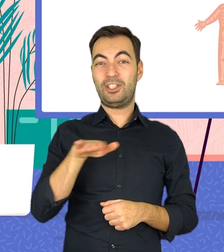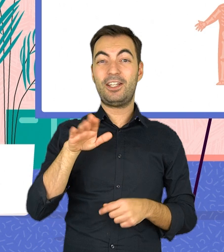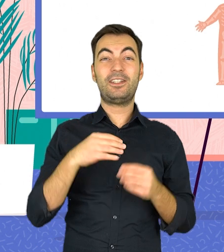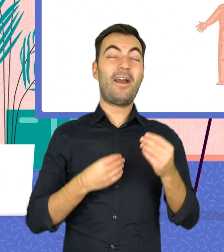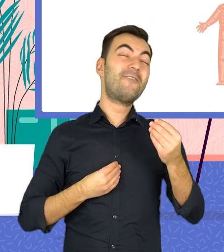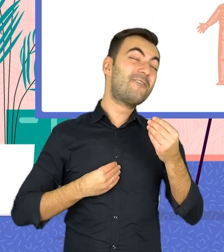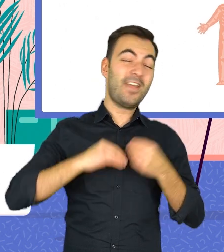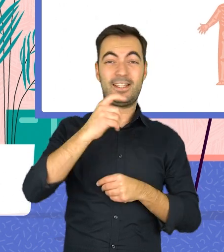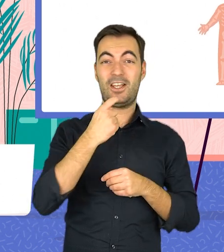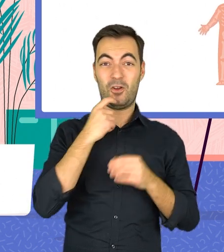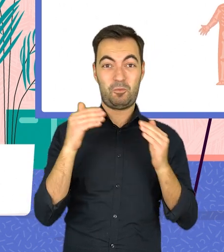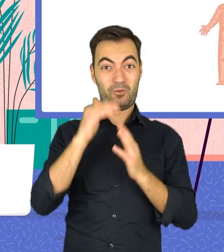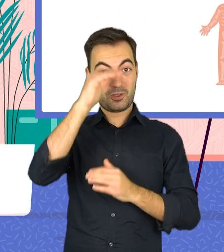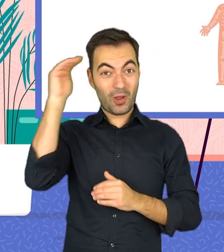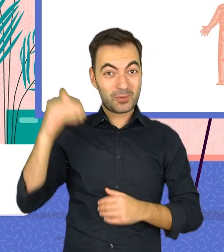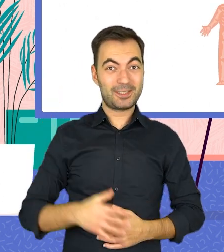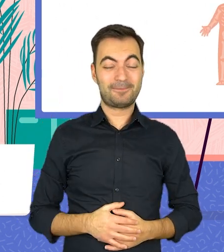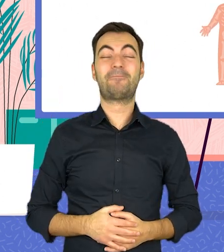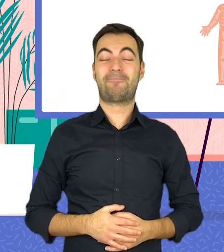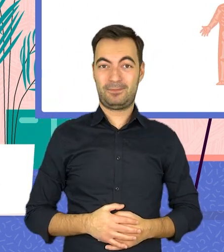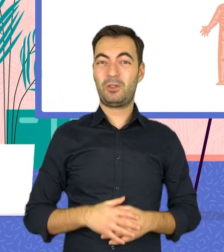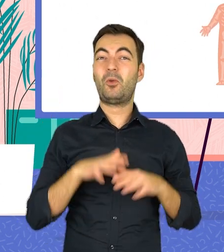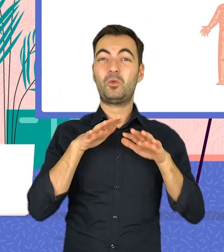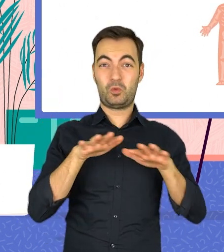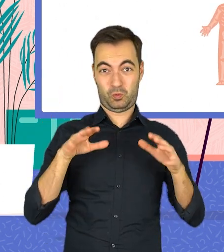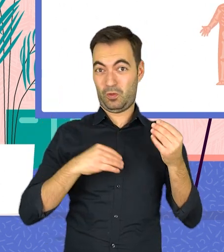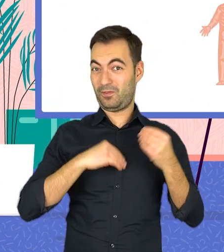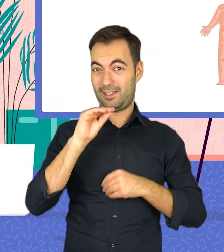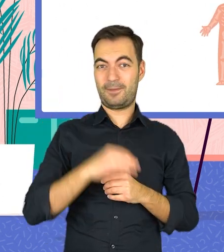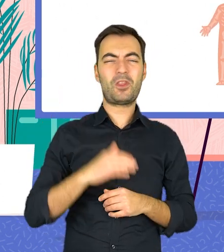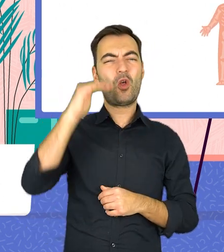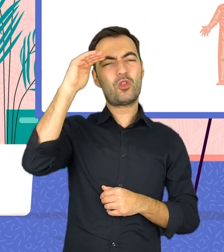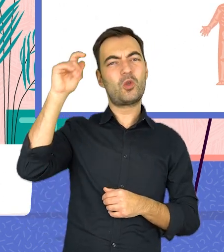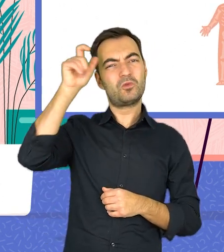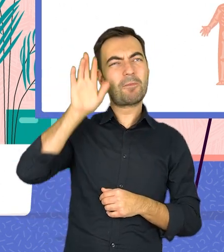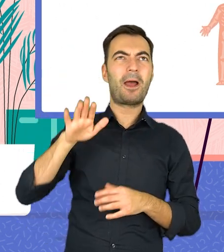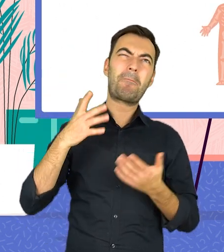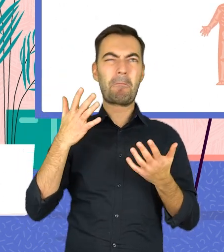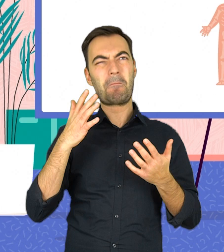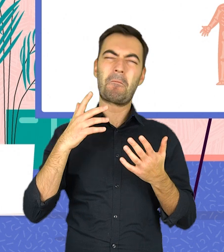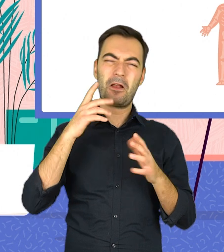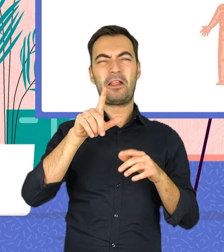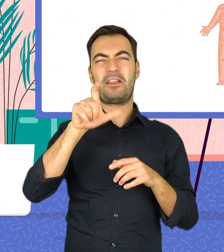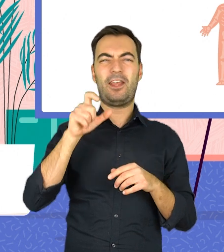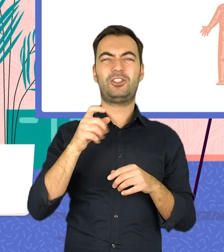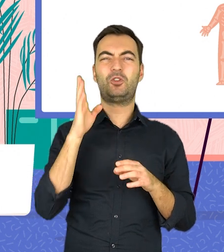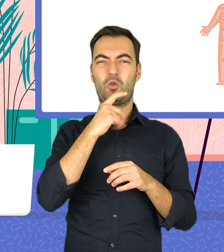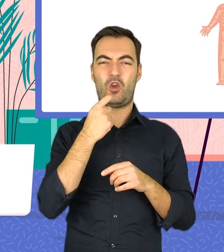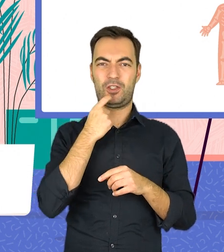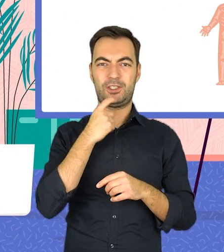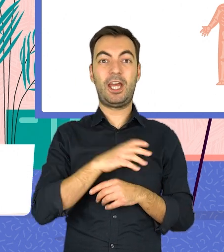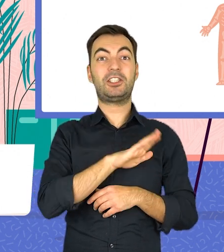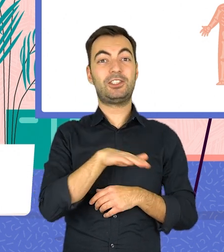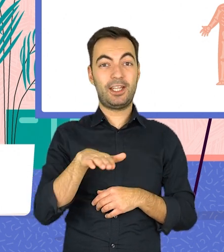dzieci mają więcej kości niż dorośli? I to dużo więcej. Dorosły ma trochę ponad 200